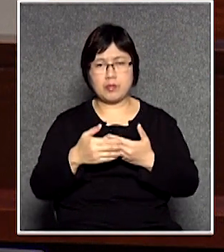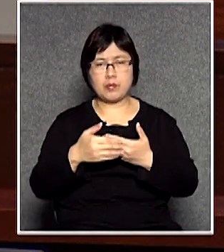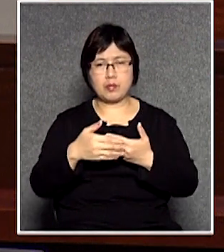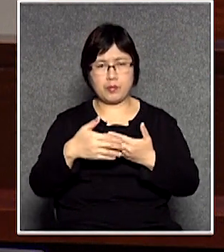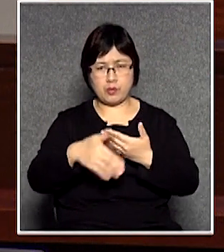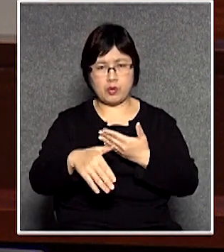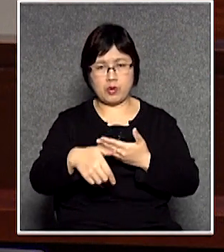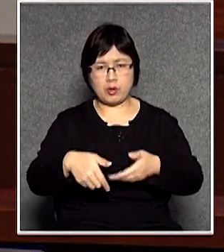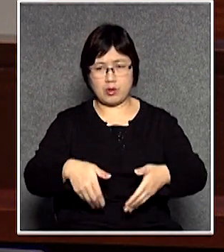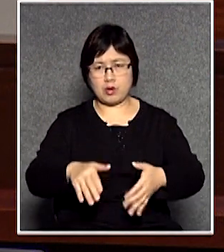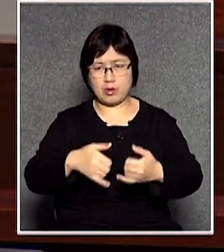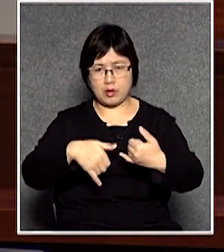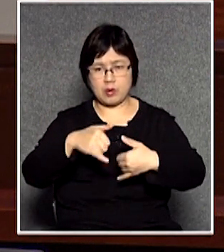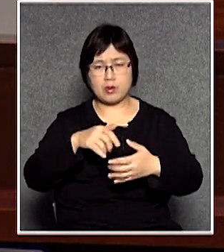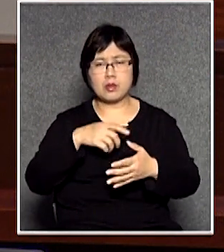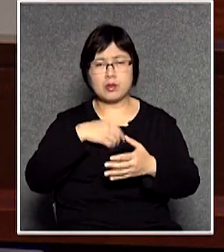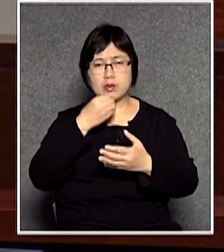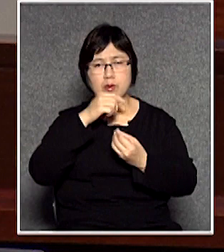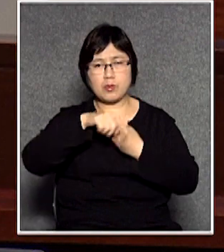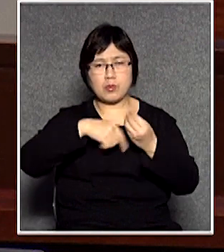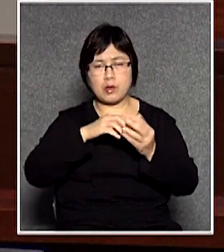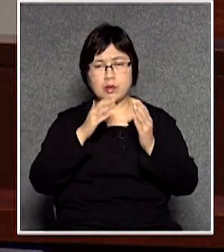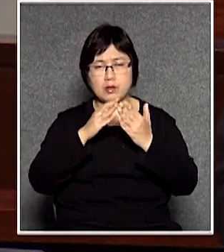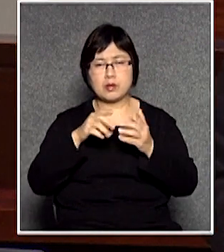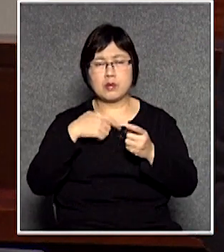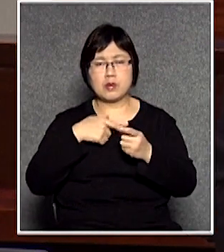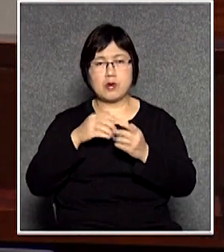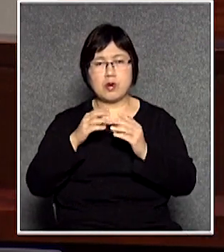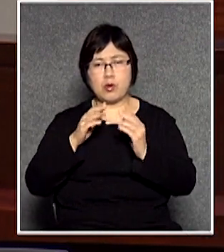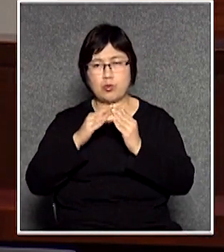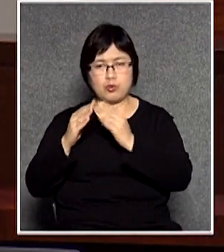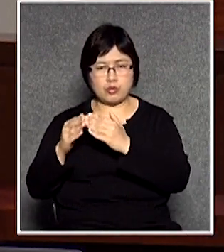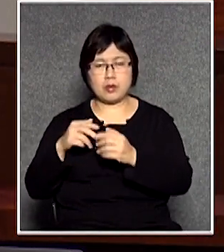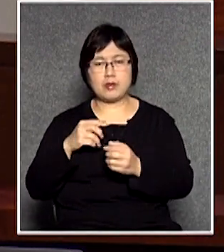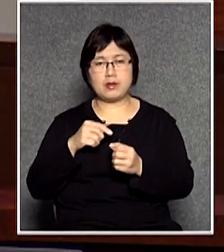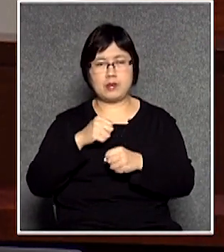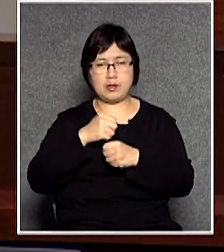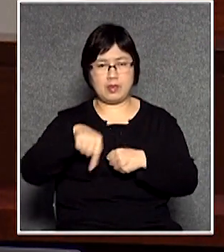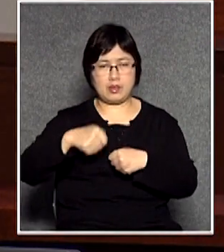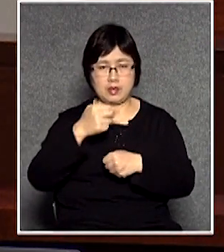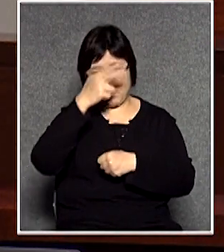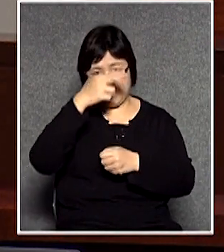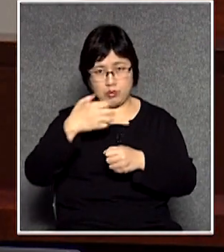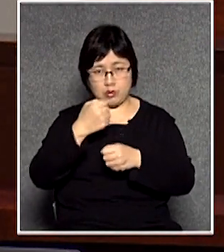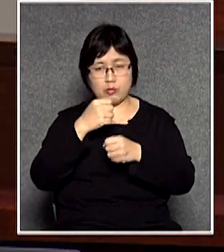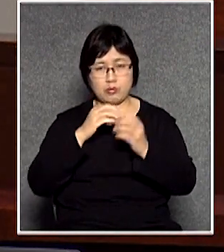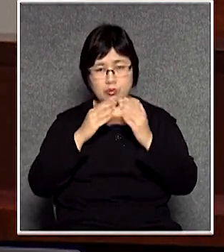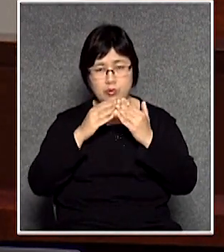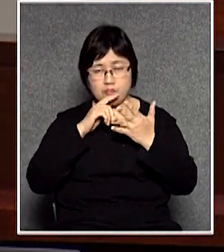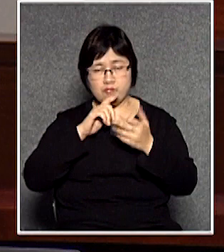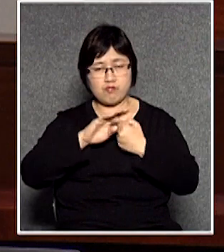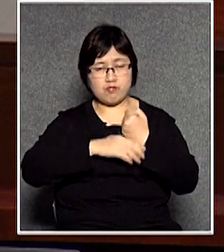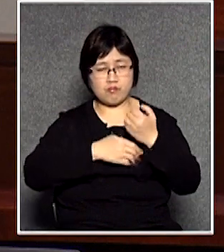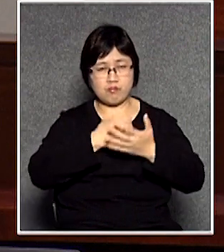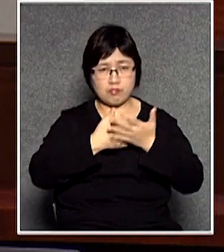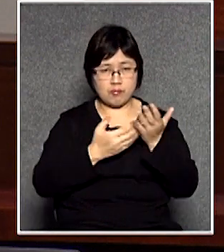門外的行人道上包括食環處屋宇處和地政總署但是由於不同的部門有不同的法例的依據即